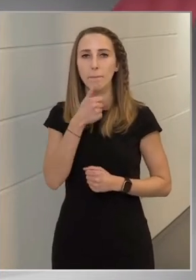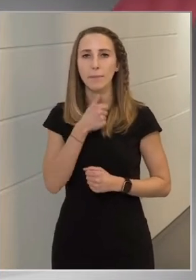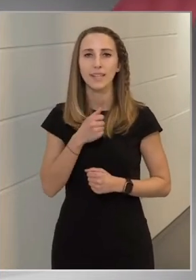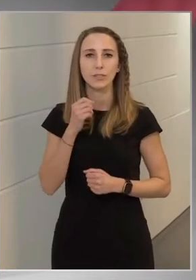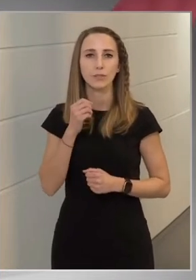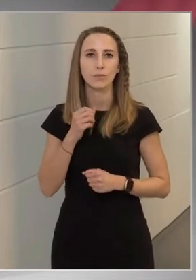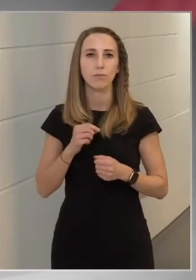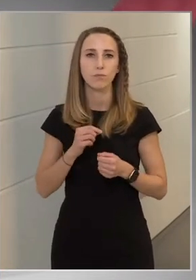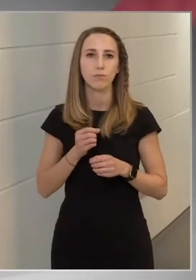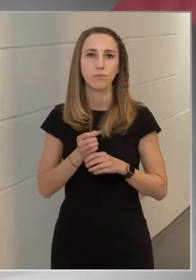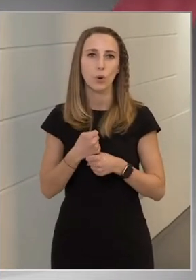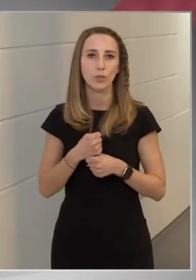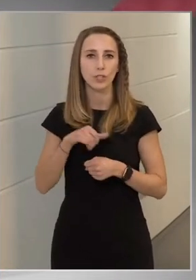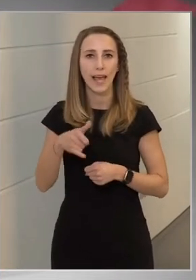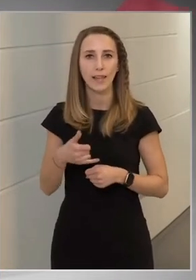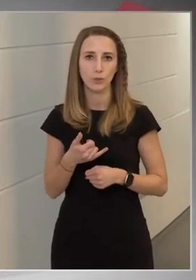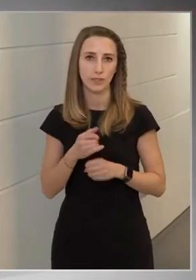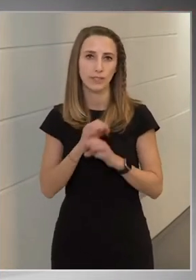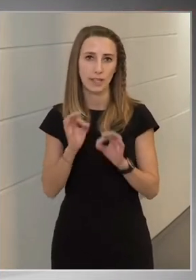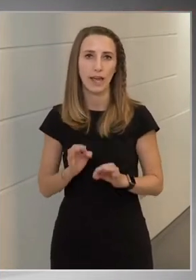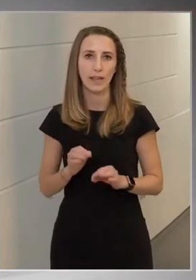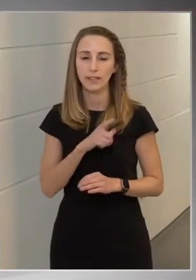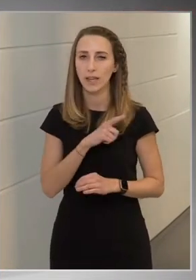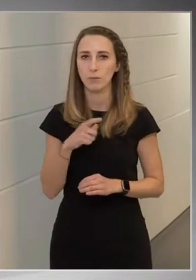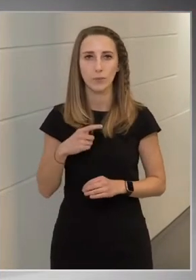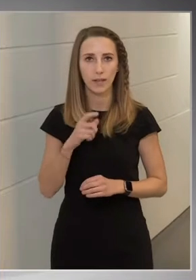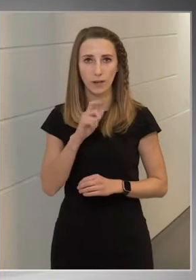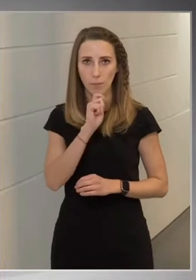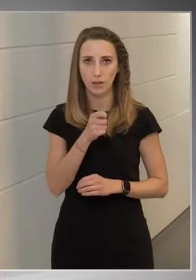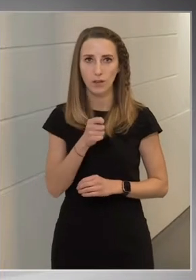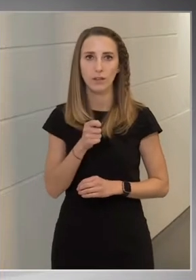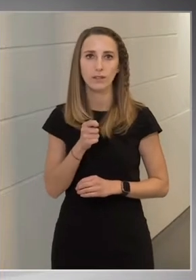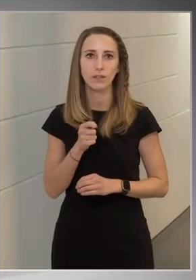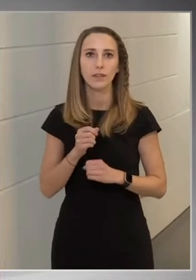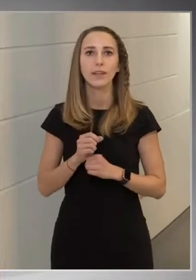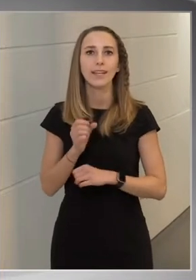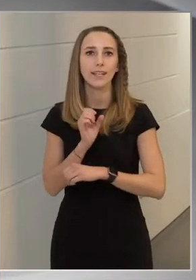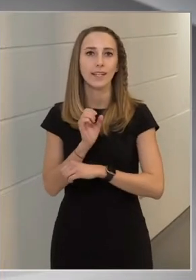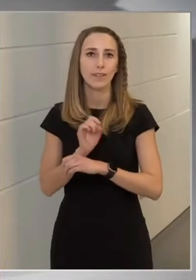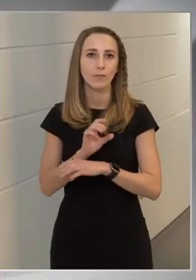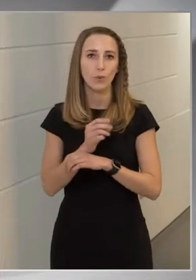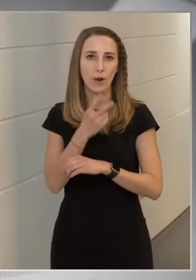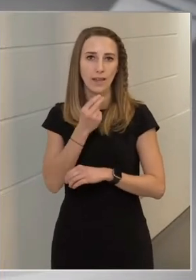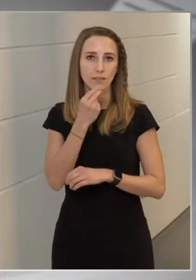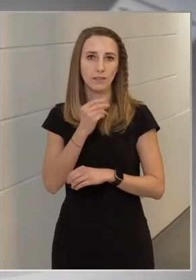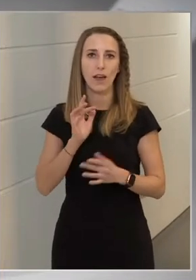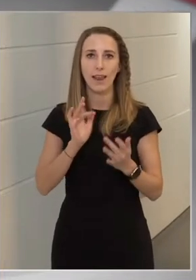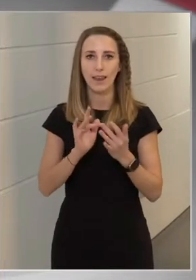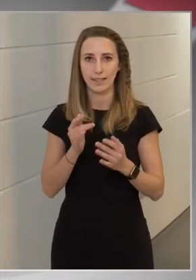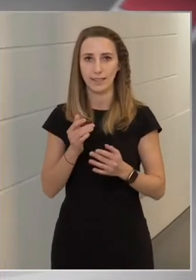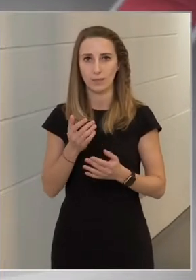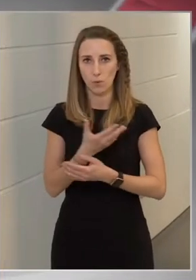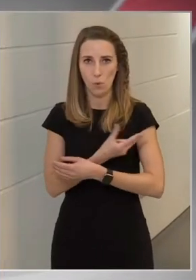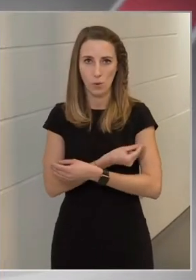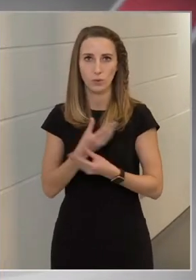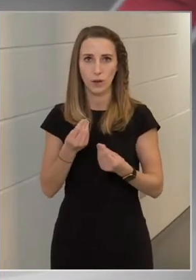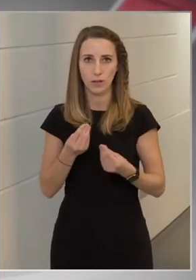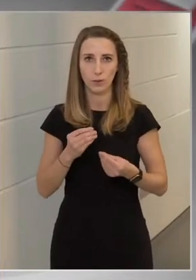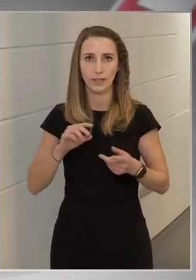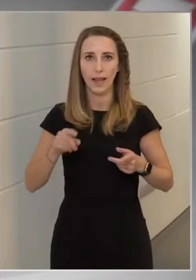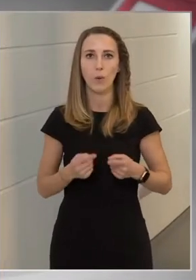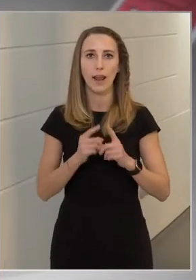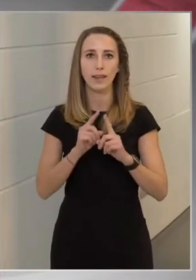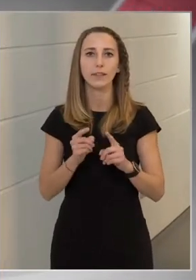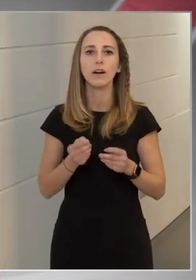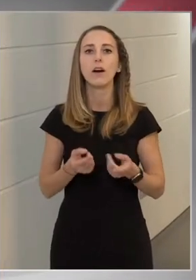Fluart gyár nem csupán a magyar influenza elleni oltóanyagot állítja elő, hanem ebből az oltóanyagból